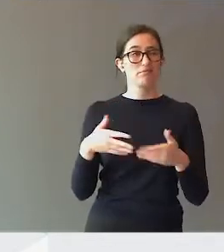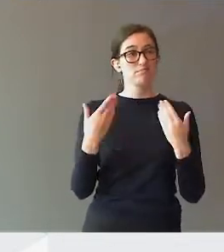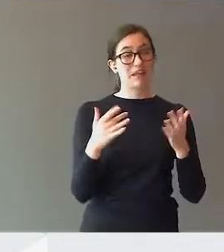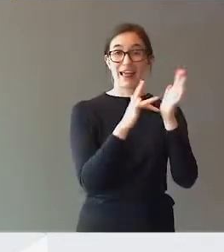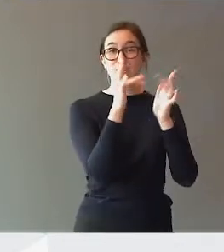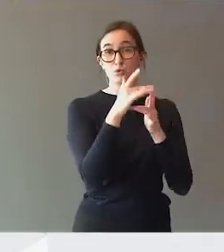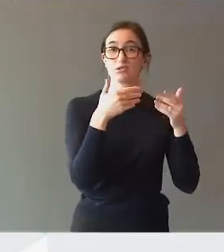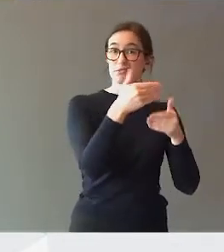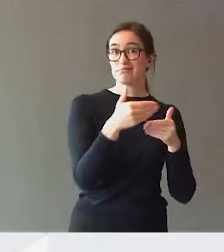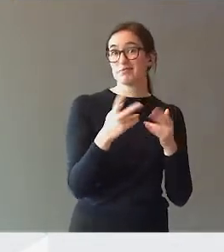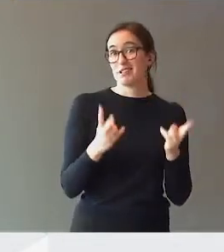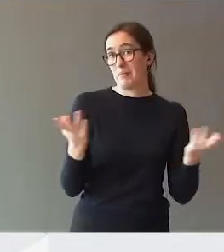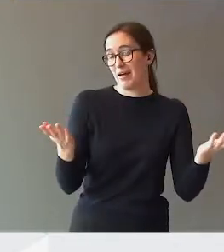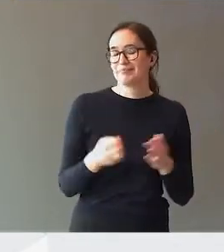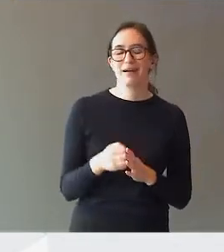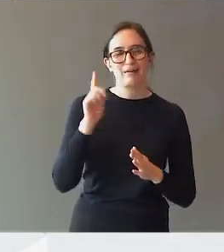Men dette kan vi komme tilbake til, Grøvvann.